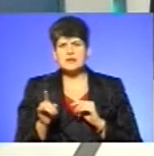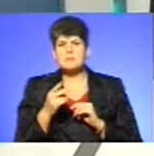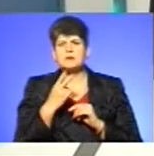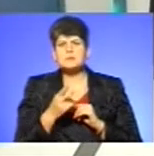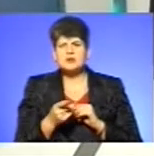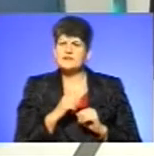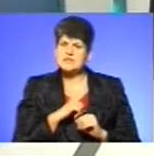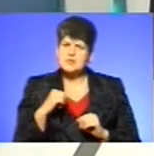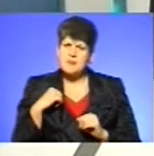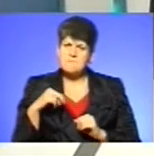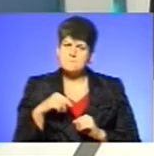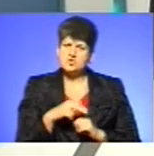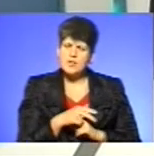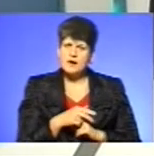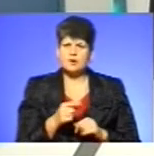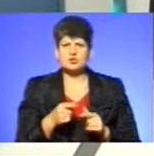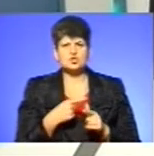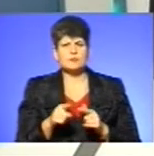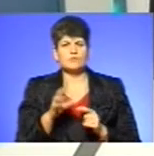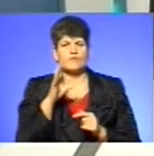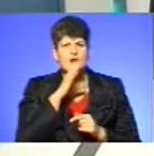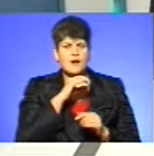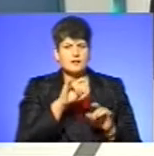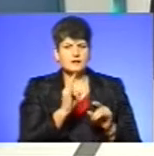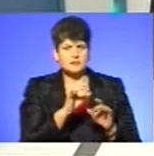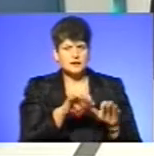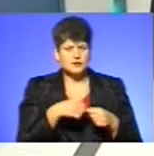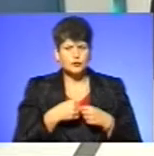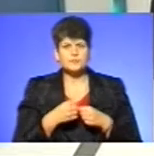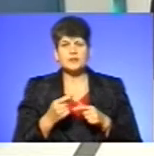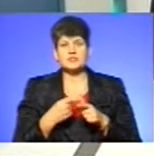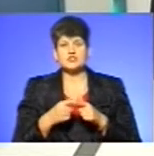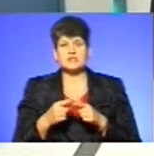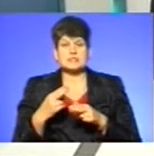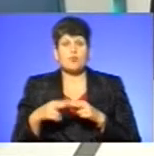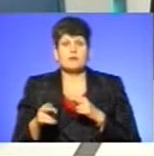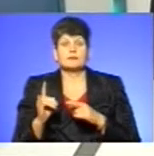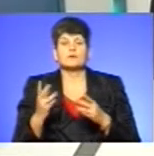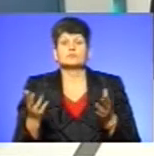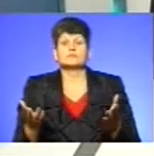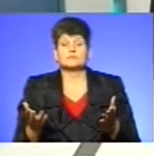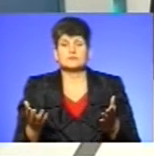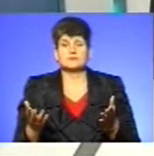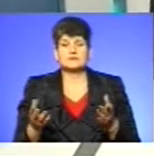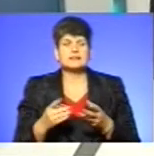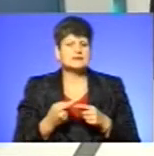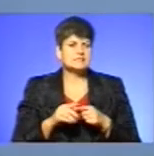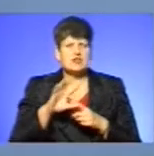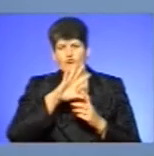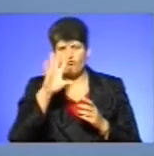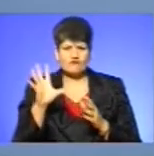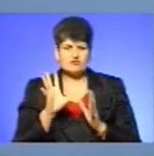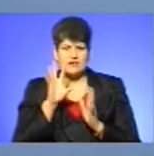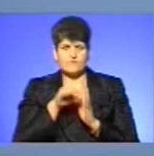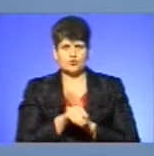сама пішла, чи її було викрадено, чи вона загубилася? Це все, все включає. Все